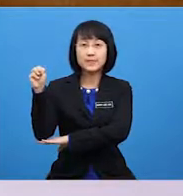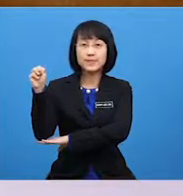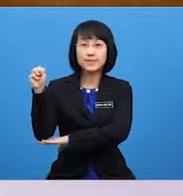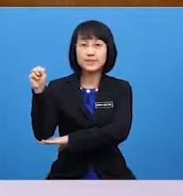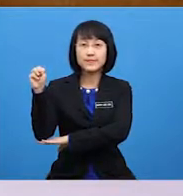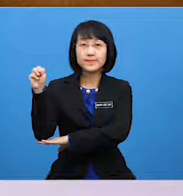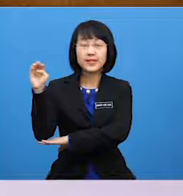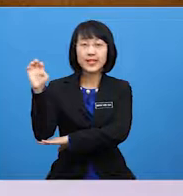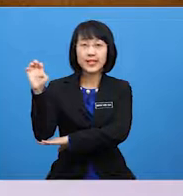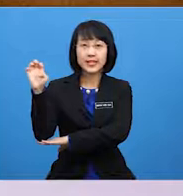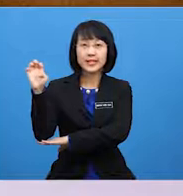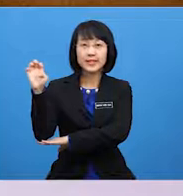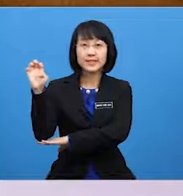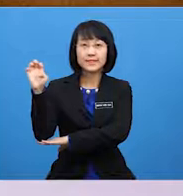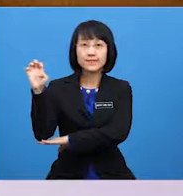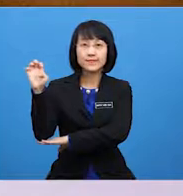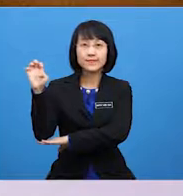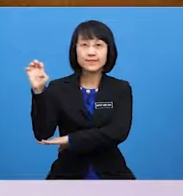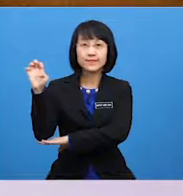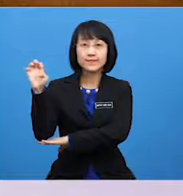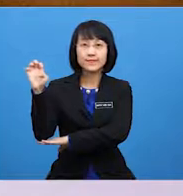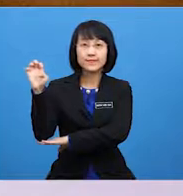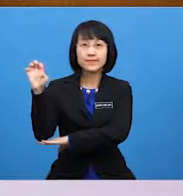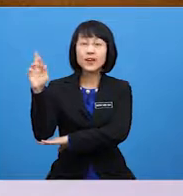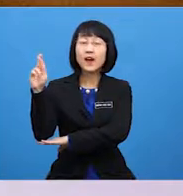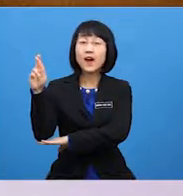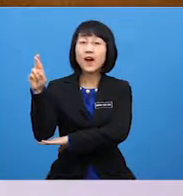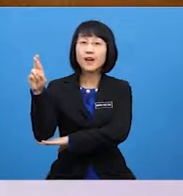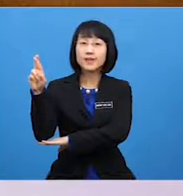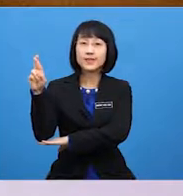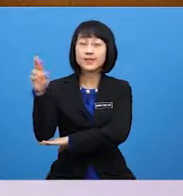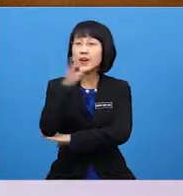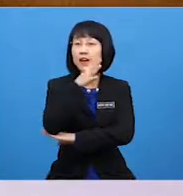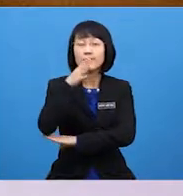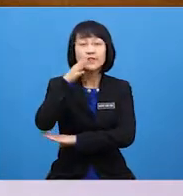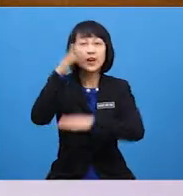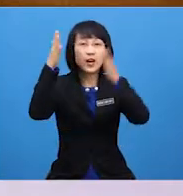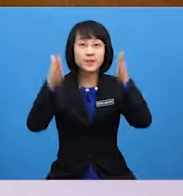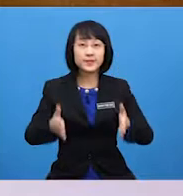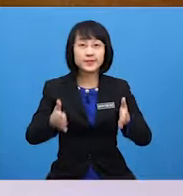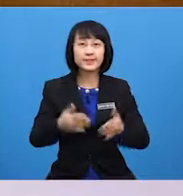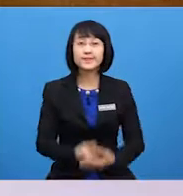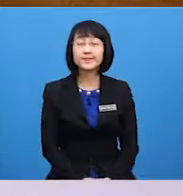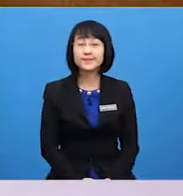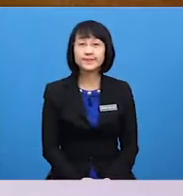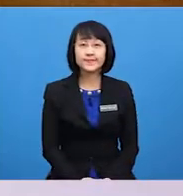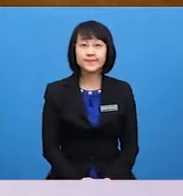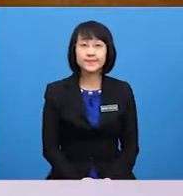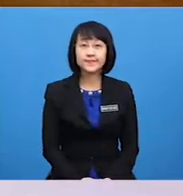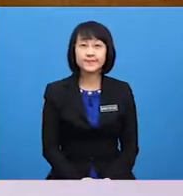E R Farmer Farmer Farmer